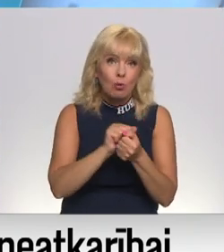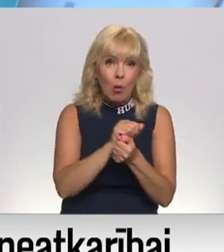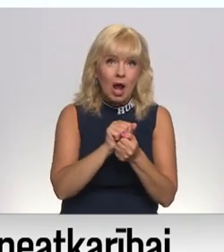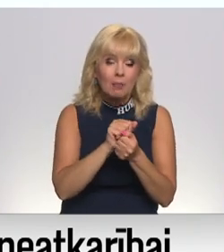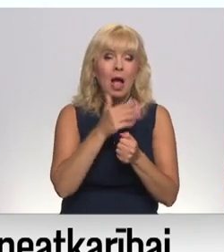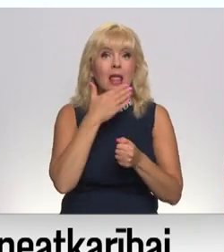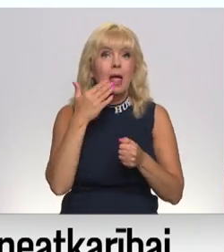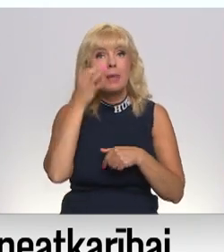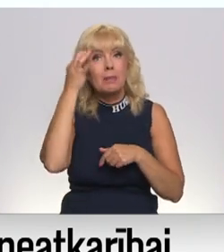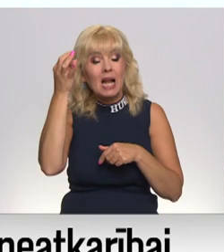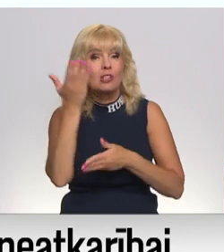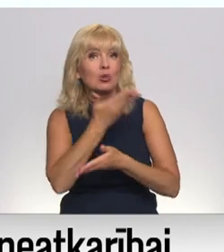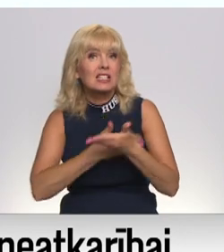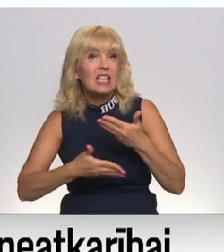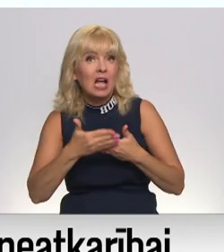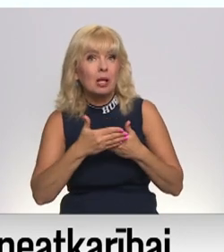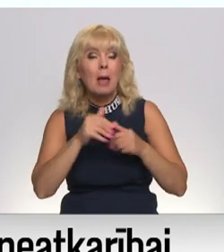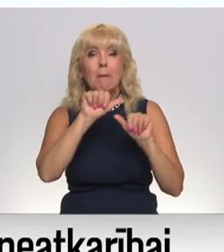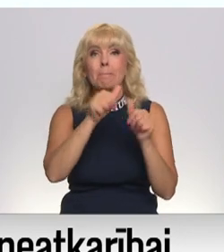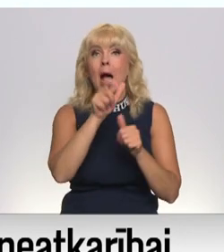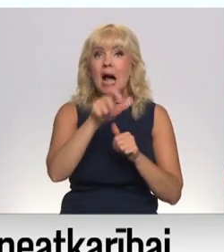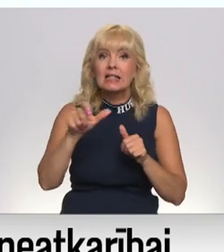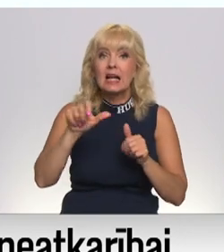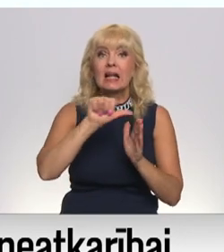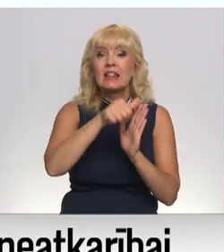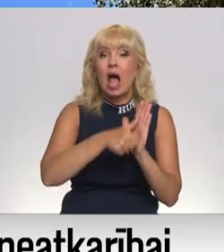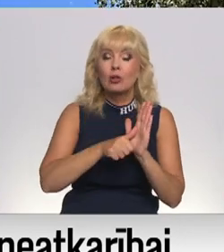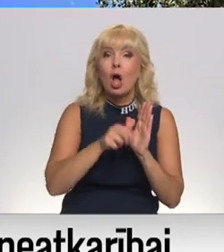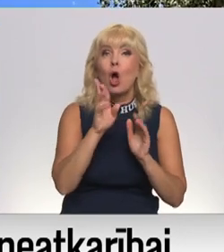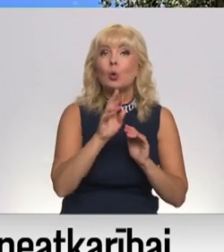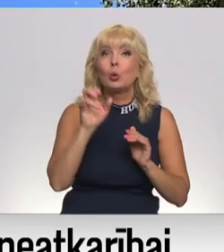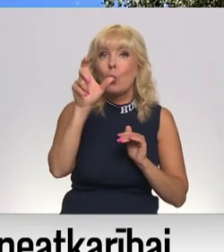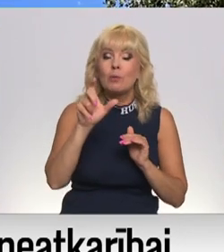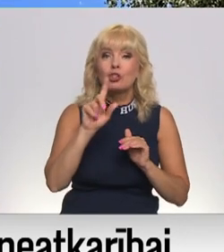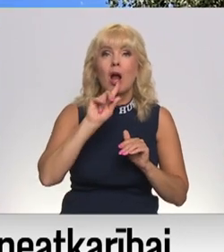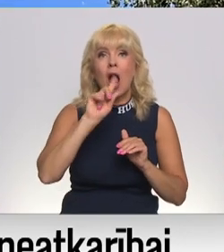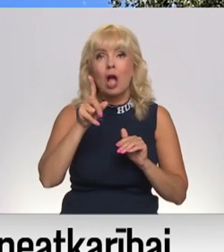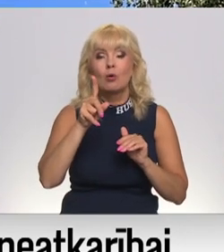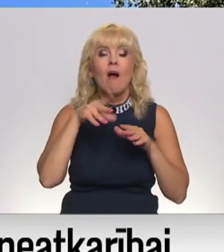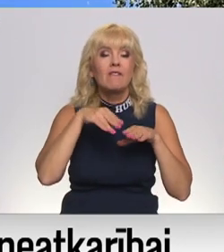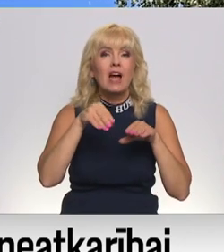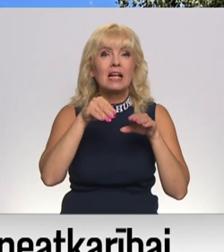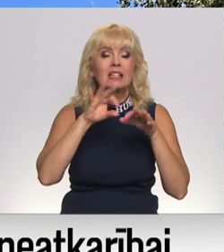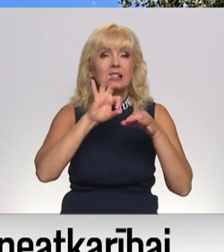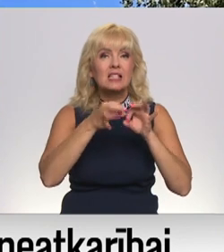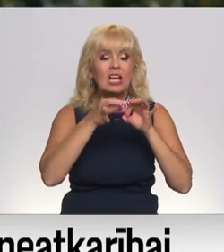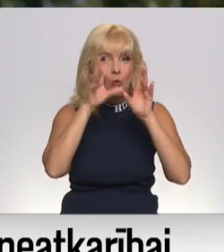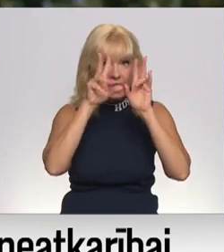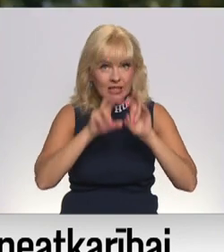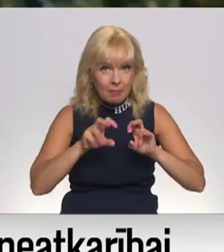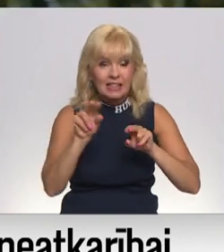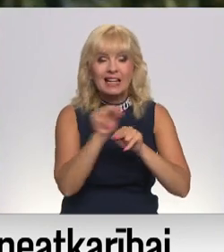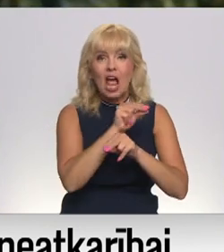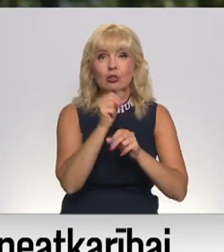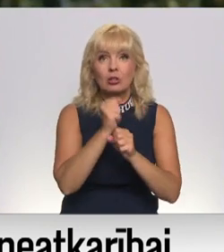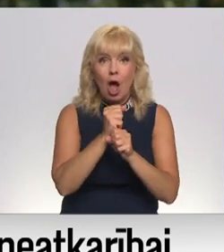neprecīzi. Tāpēc sadarbībā ar vairākiem māksliniekiem tēlnieks Edvīns Krūmiņš aptuveni gadu veica izpēti un restaurācijas darbus. Tagad